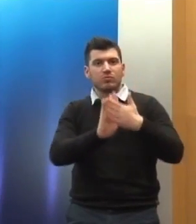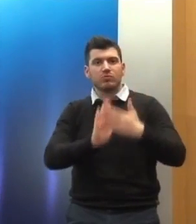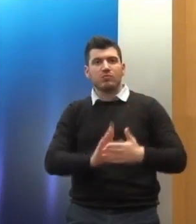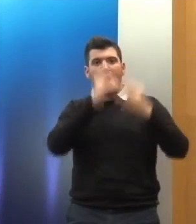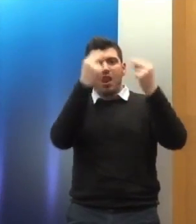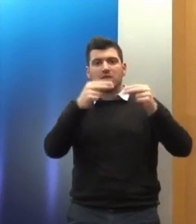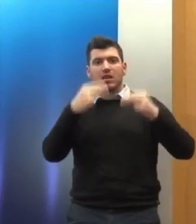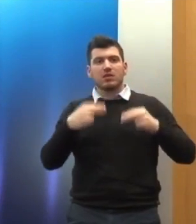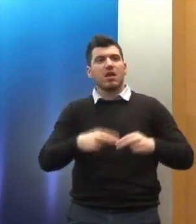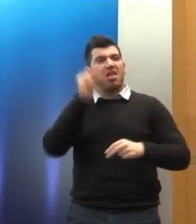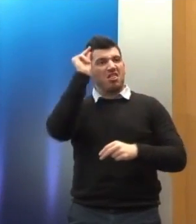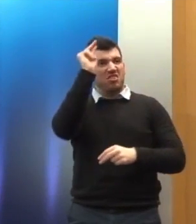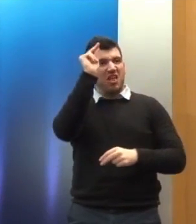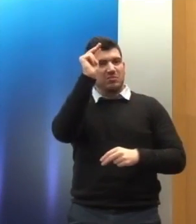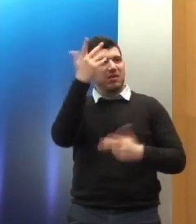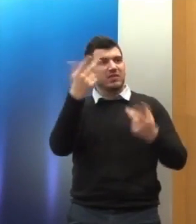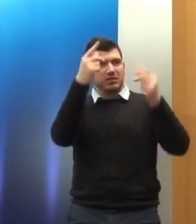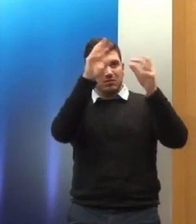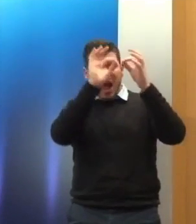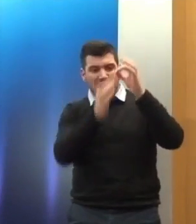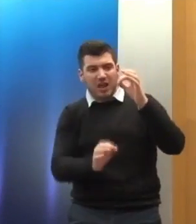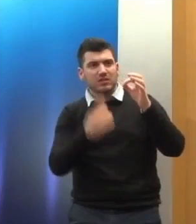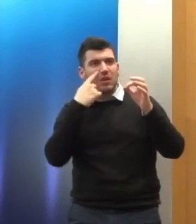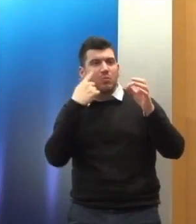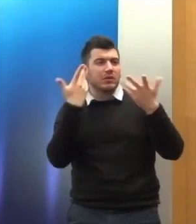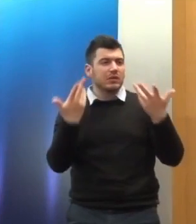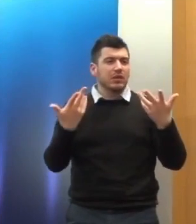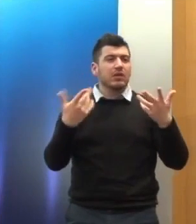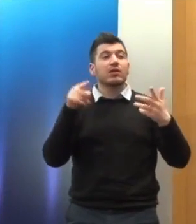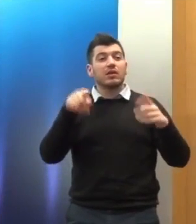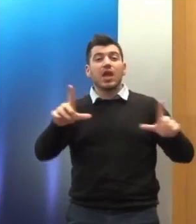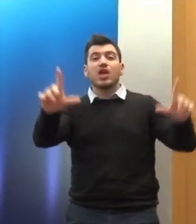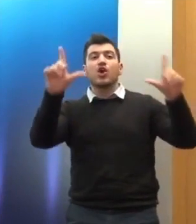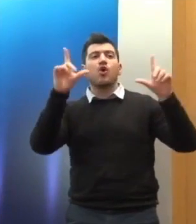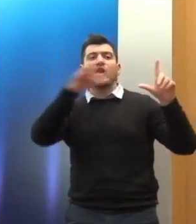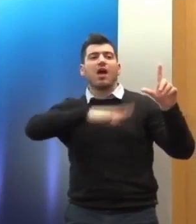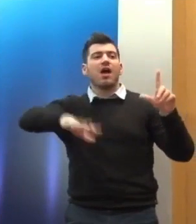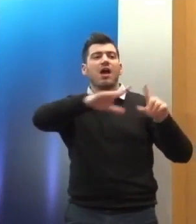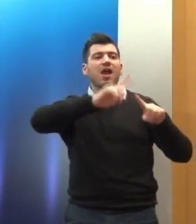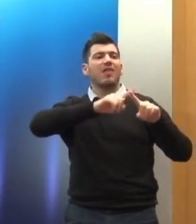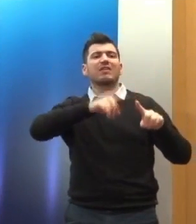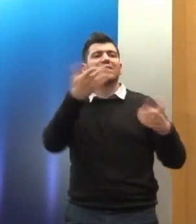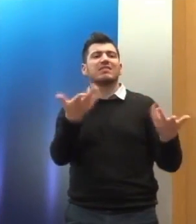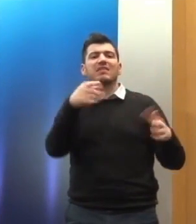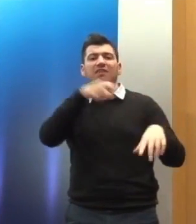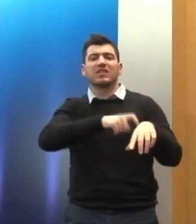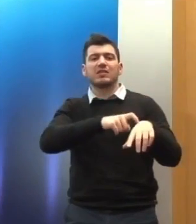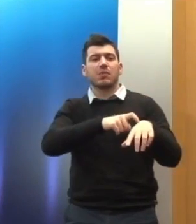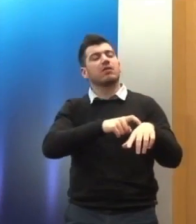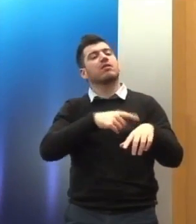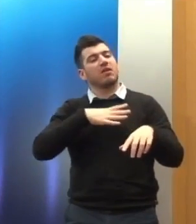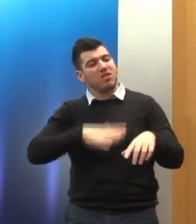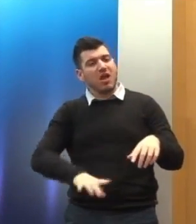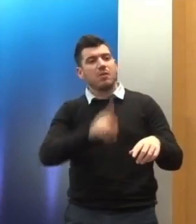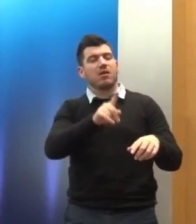ανάληψης δεσμεύσεων και βεβαίως παρουσίασης μία πραγματικής εικόνας της κατάστασης, χωρίς να φτάνουμε ούτε στο αυτομαστίγωμα, αλλά ούτε και στην